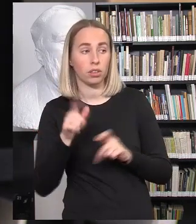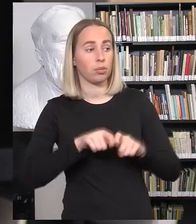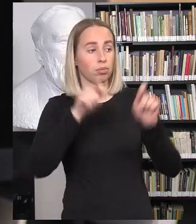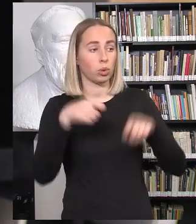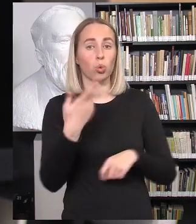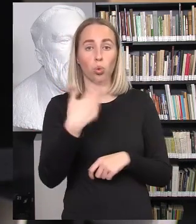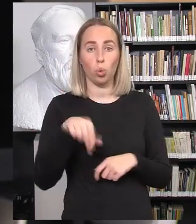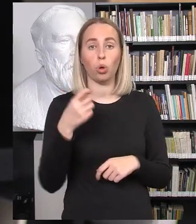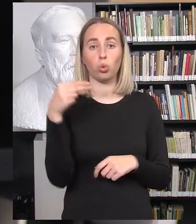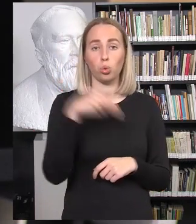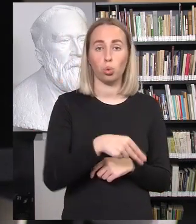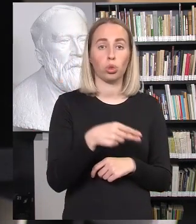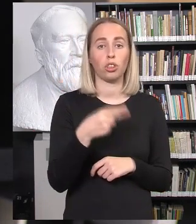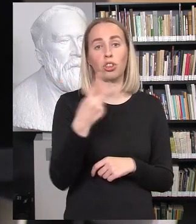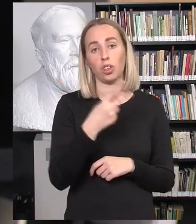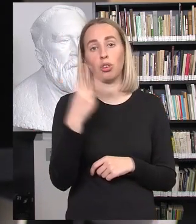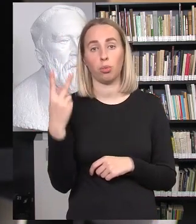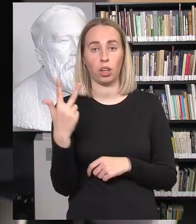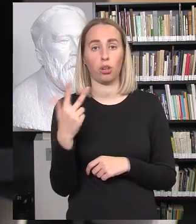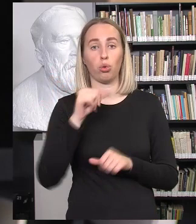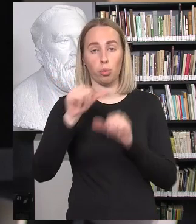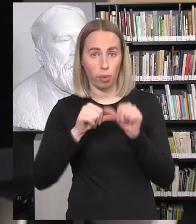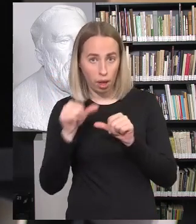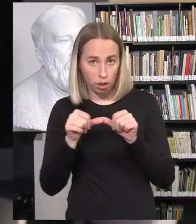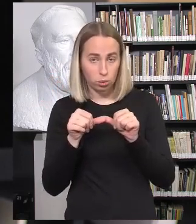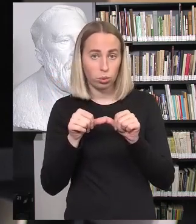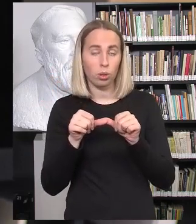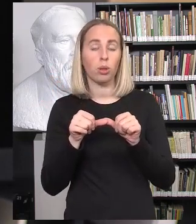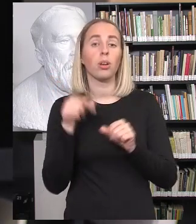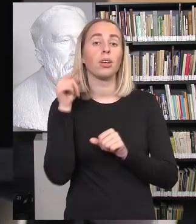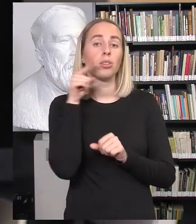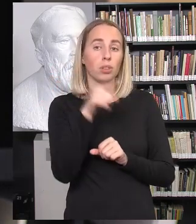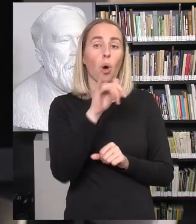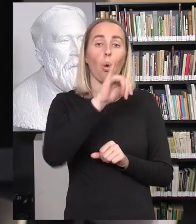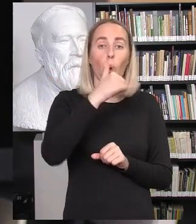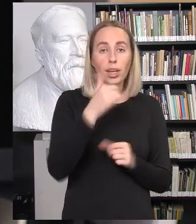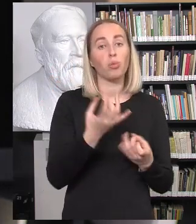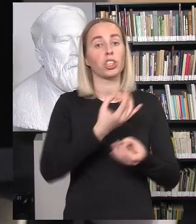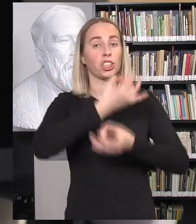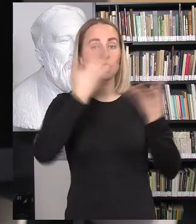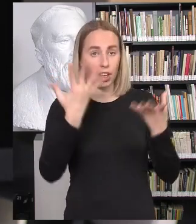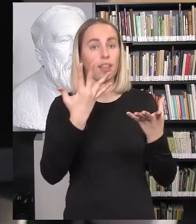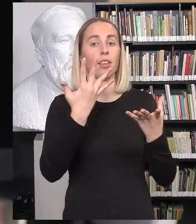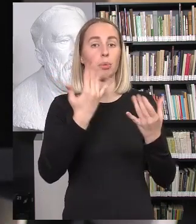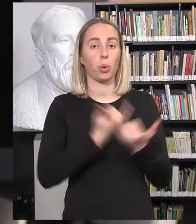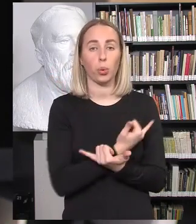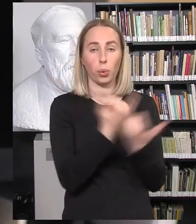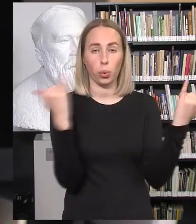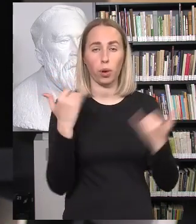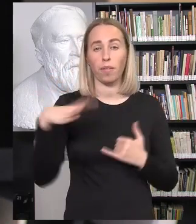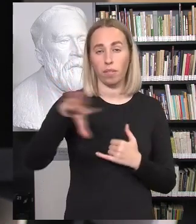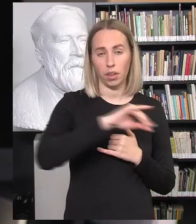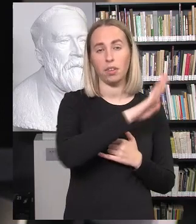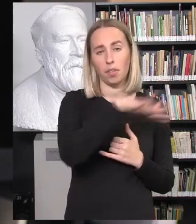2023 metų, jinai turėtų iš tiesų tą kokybišką švietimą užtikrinti kiekvienam